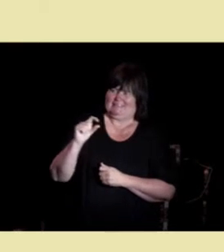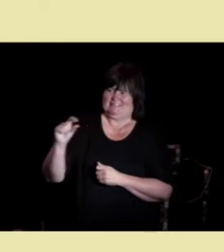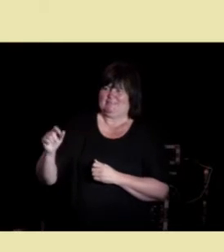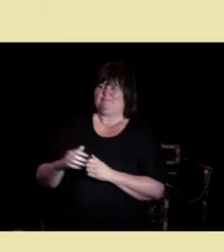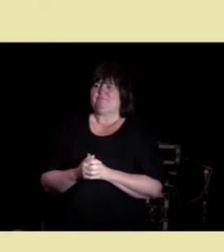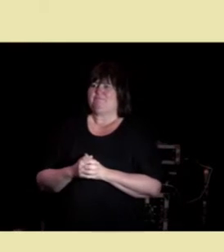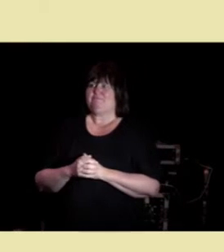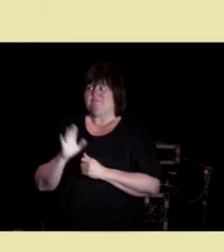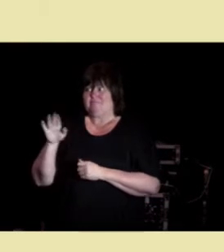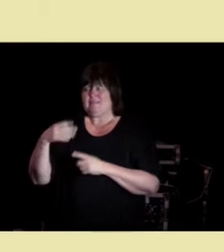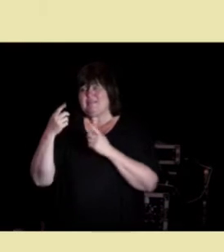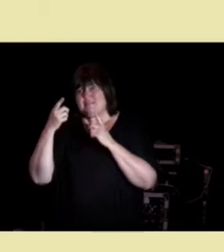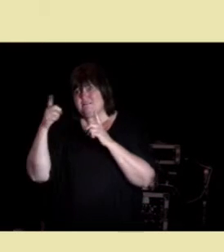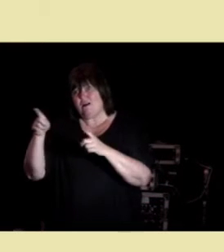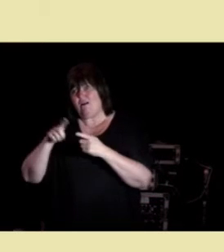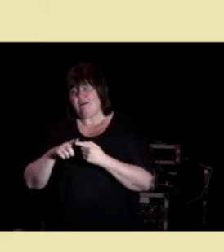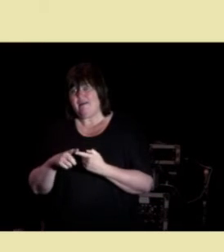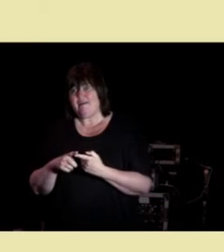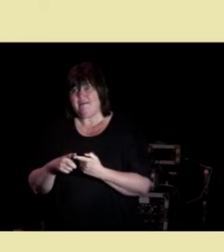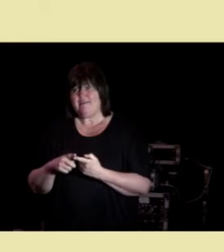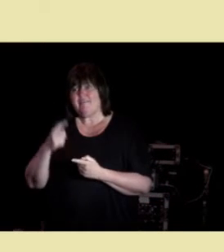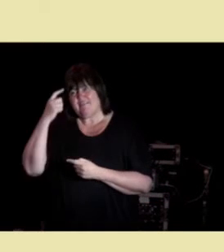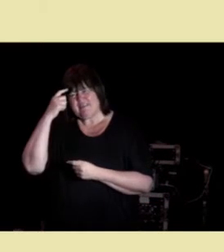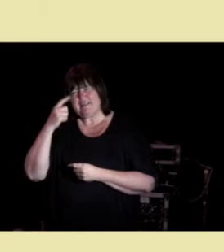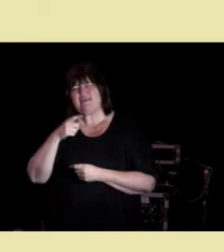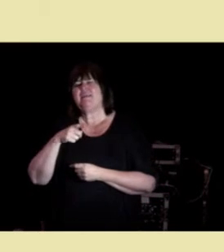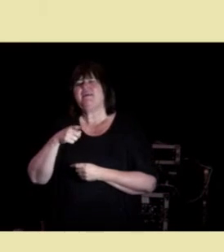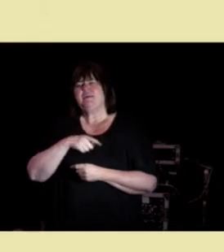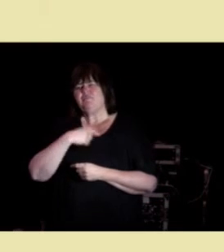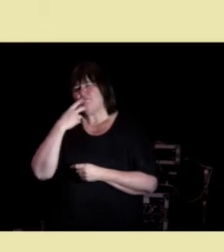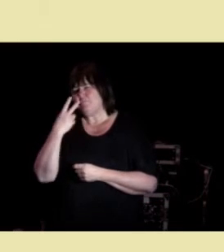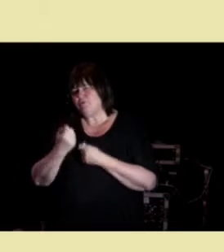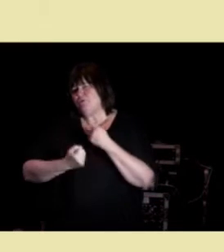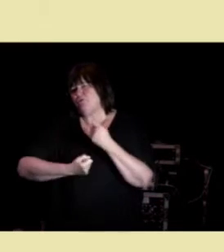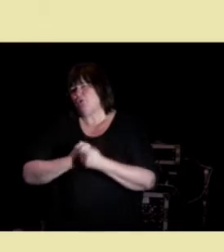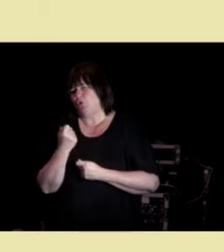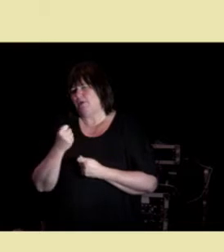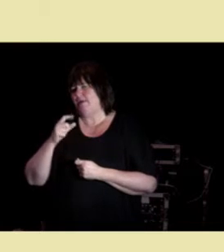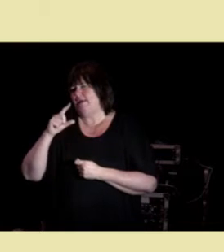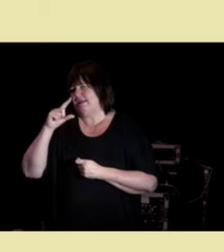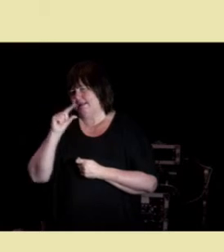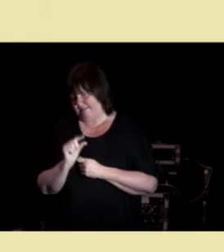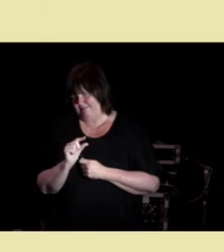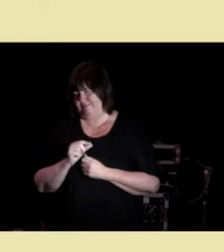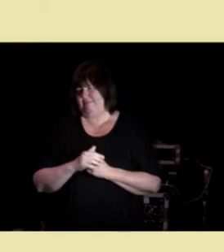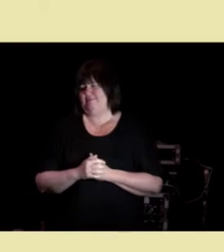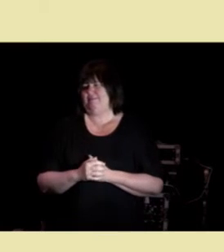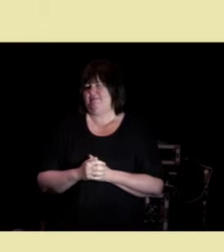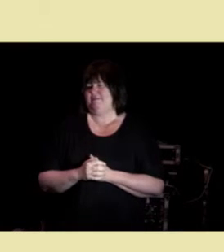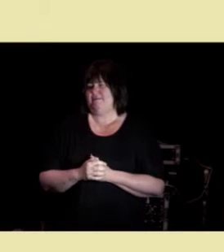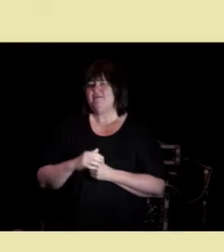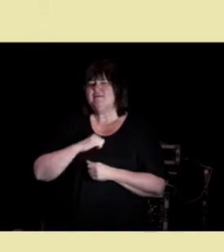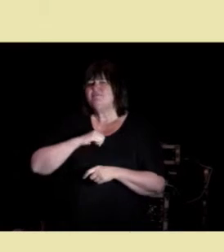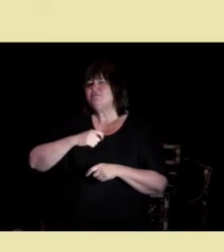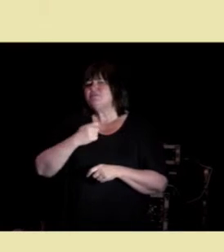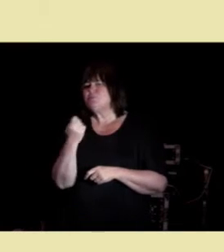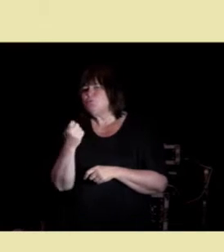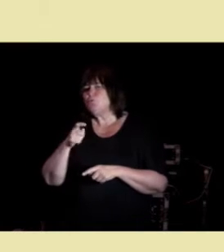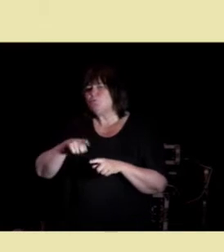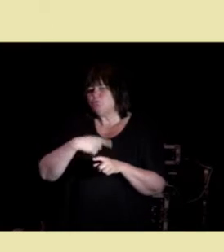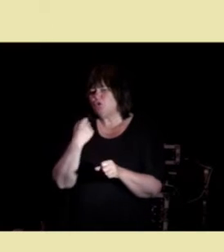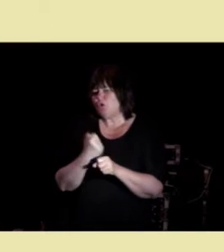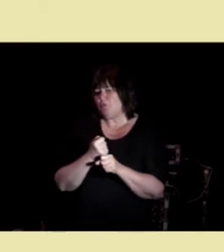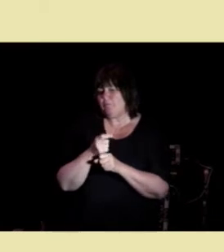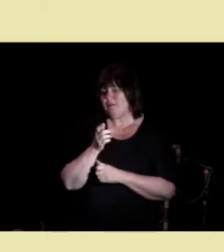prøver å gjøre litt. Fordi at hvis noen begynner å jobbe på denne måten, så blir det enklere for